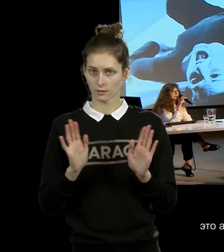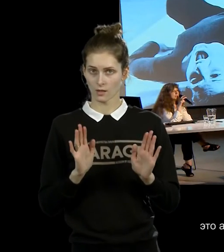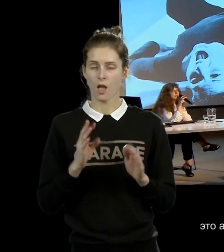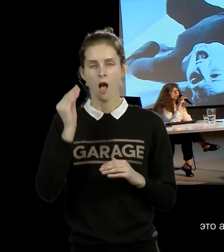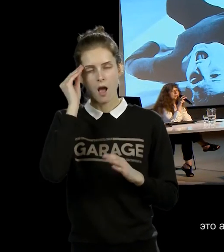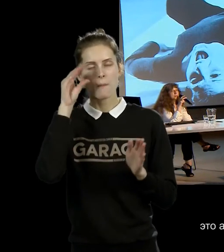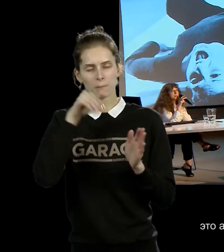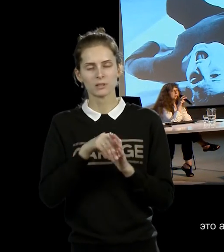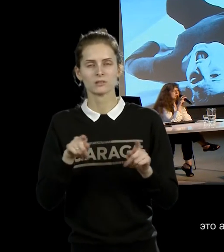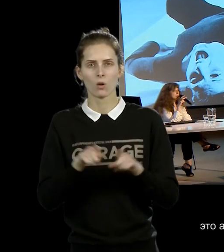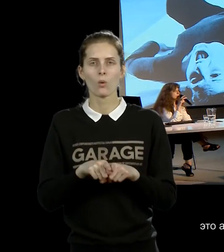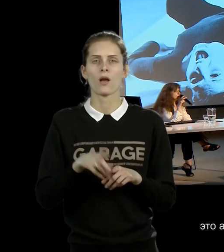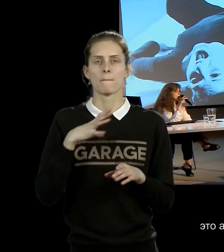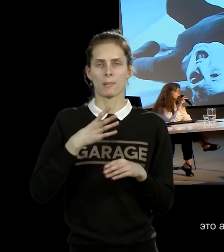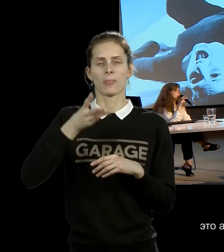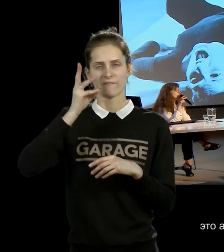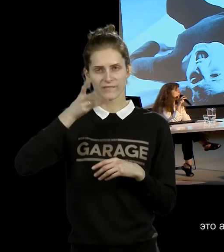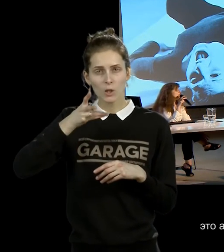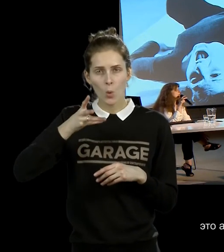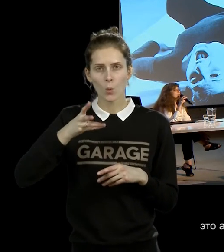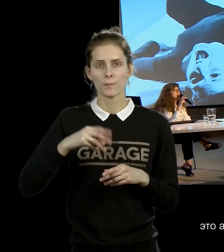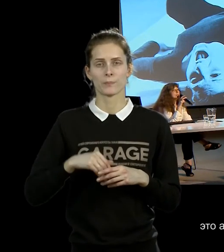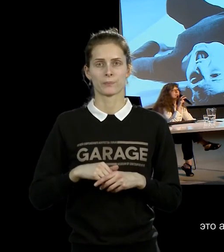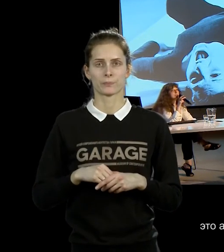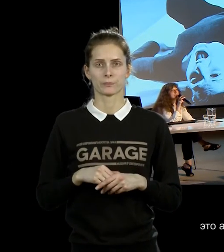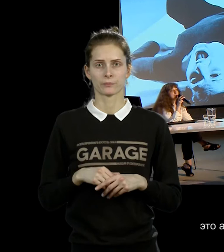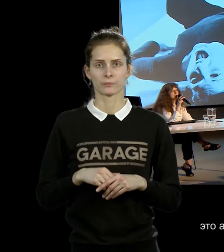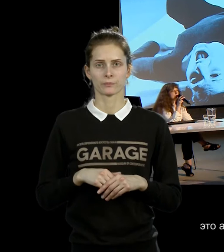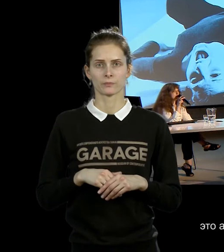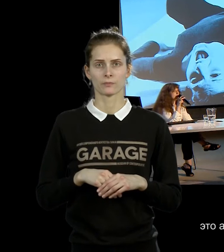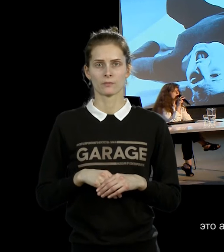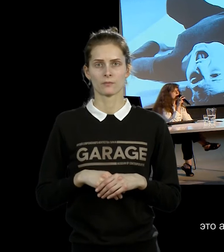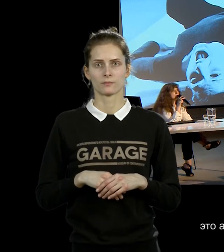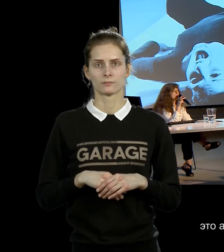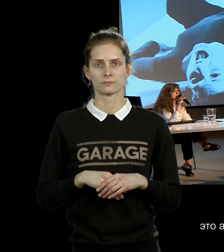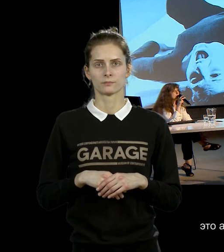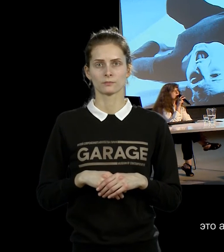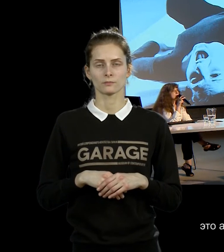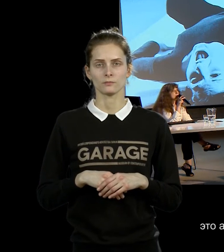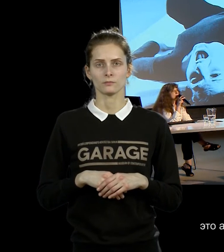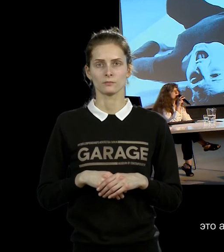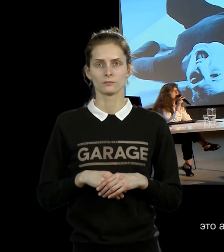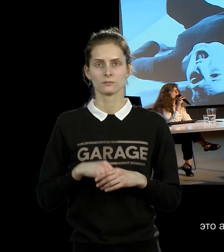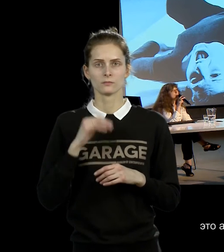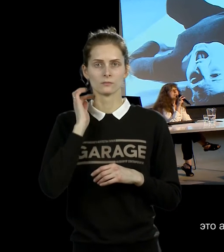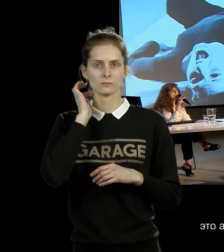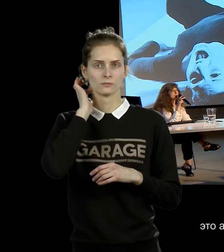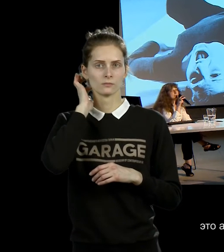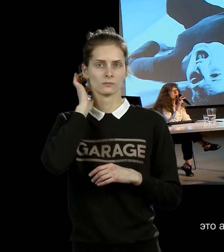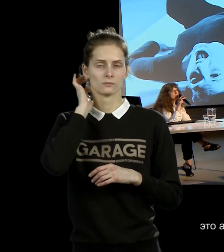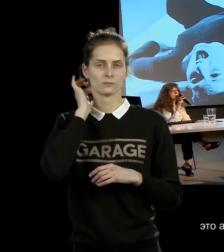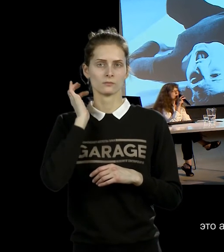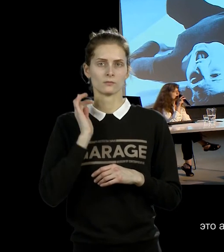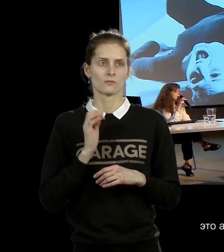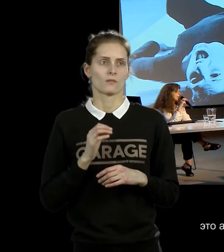снималось на видео, это первое, поэтому это акция, которая делалась не освобождая память, делалась вообще даже